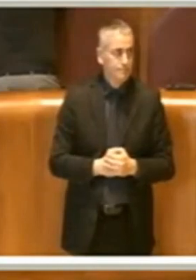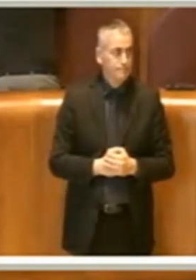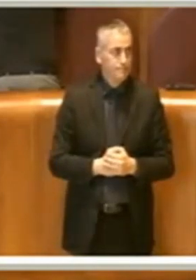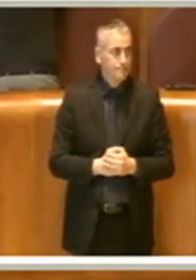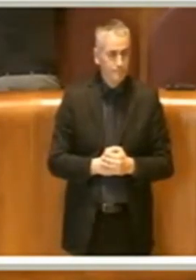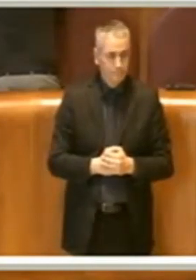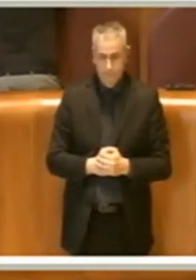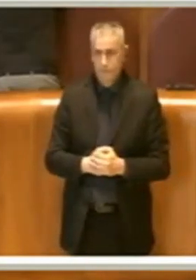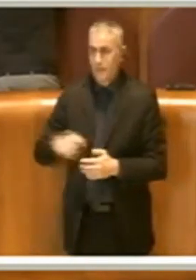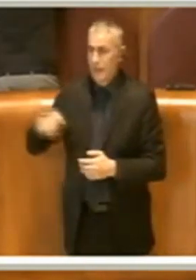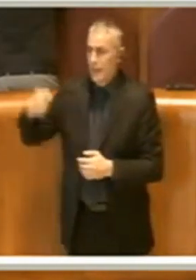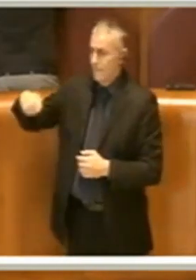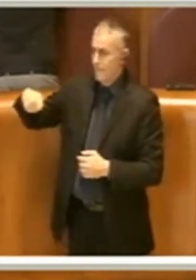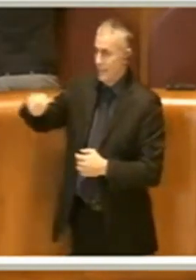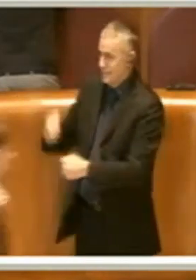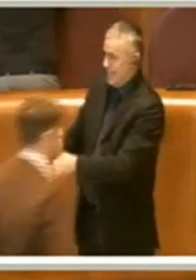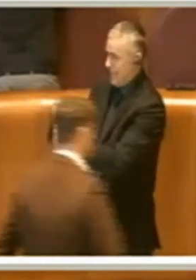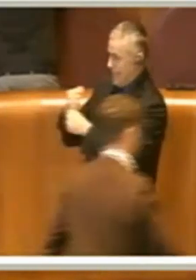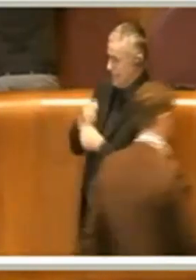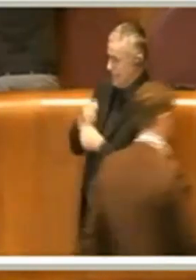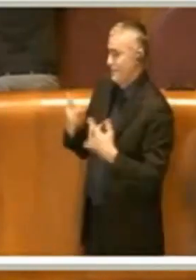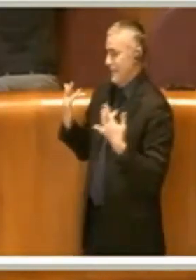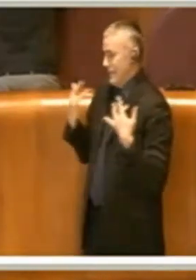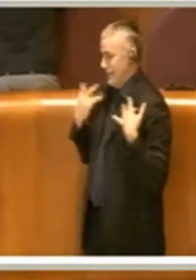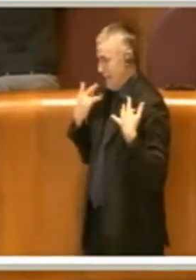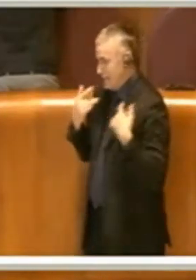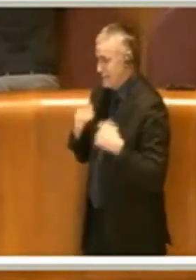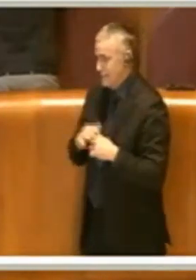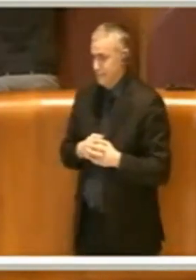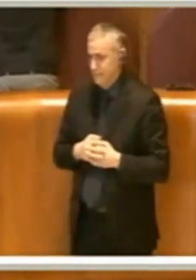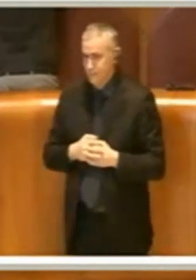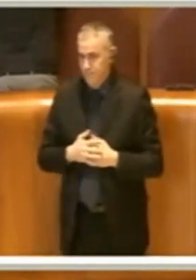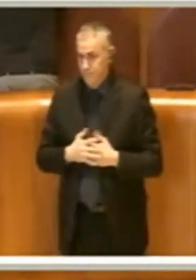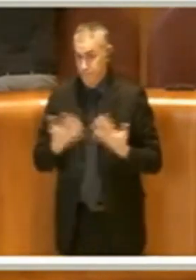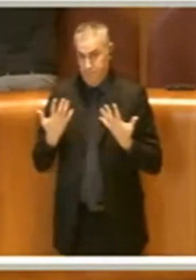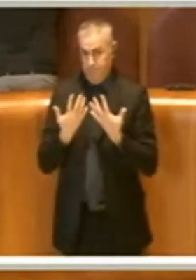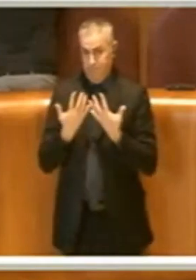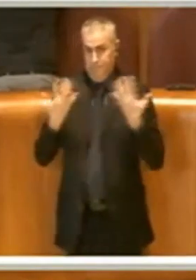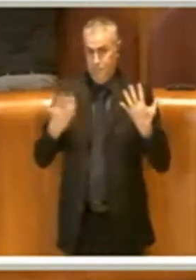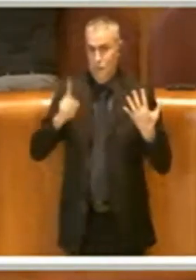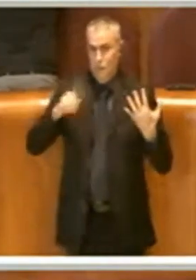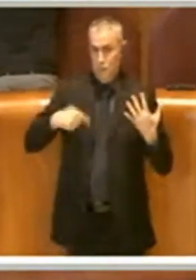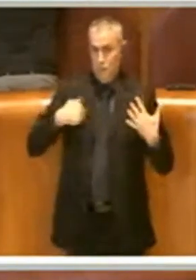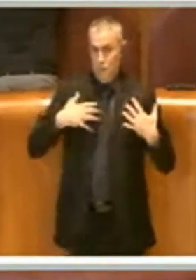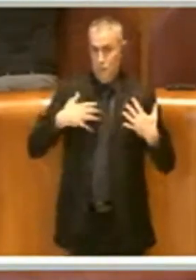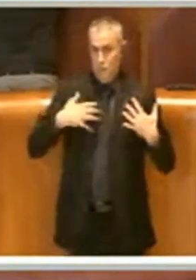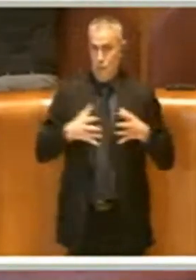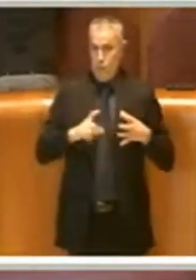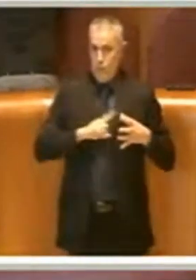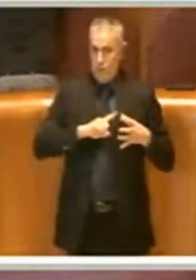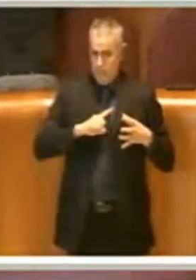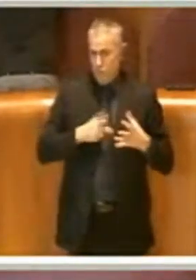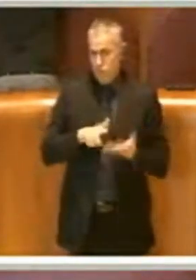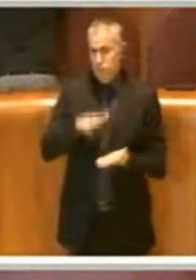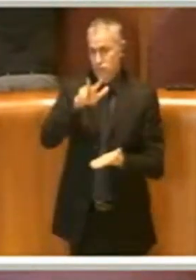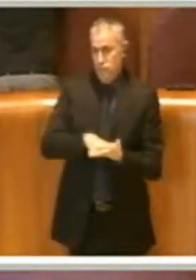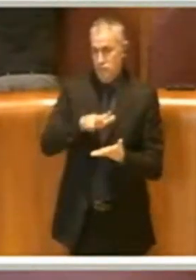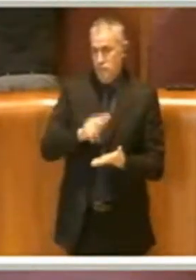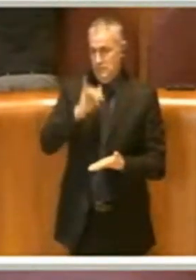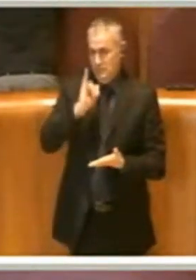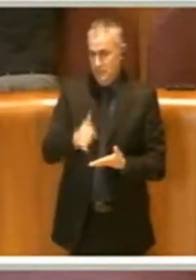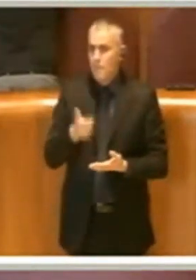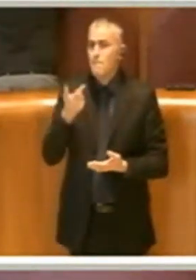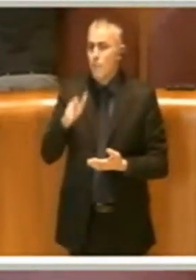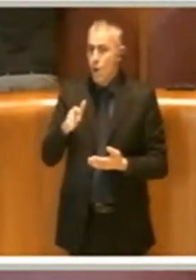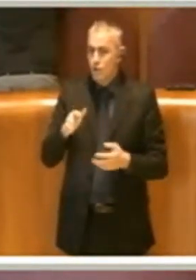Grazie Presidente. Ovviamente noi approveremo questa mozione perché il tema è molto